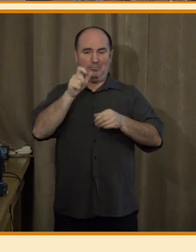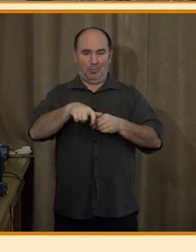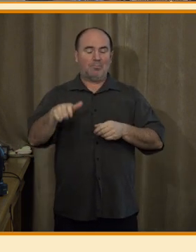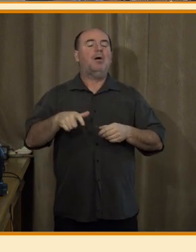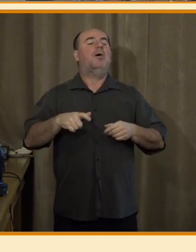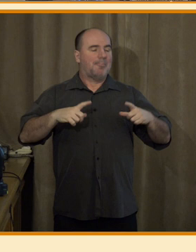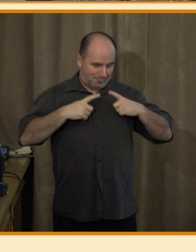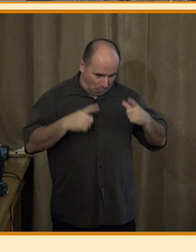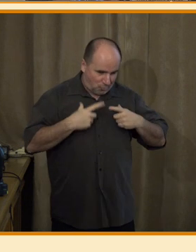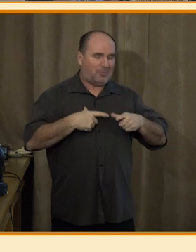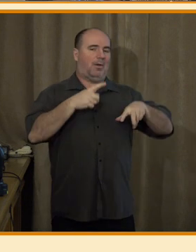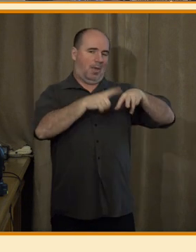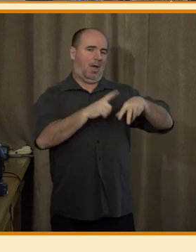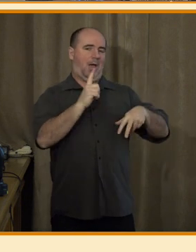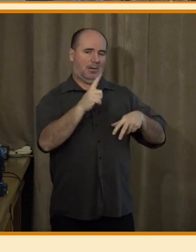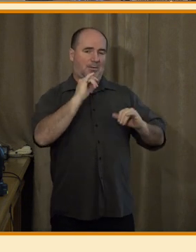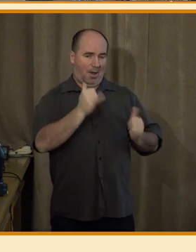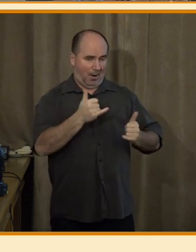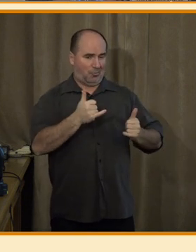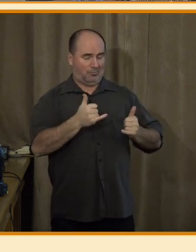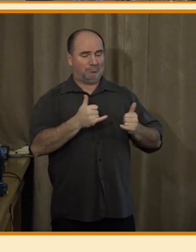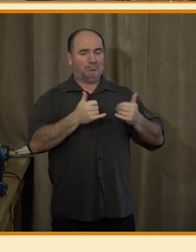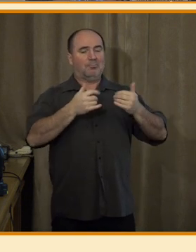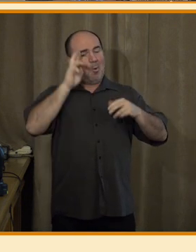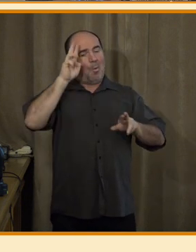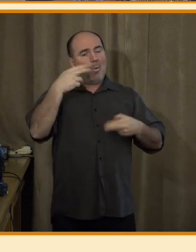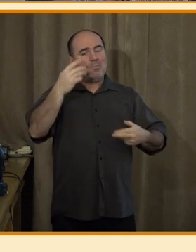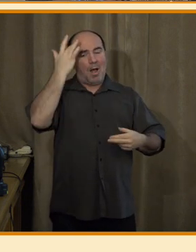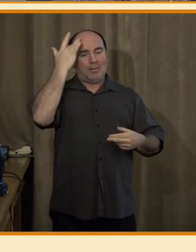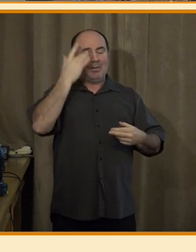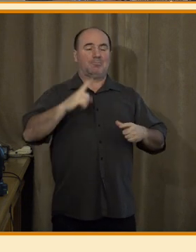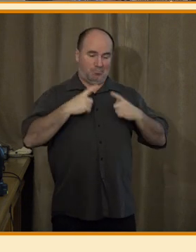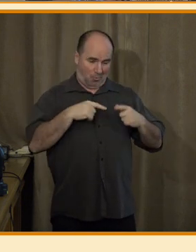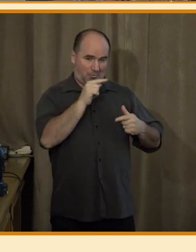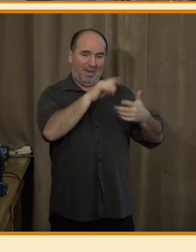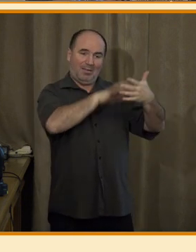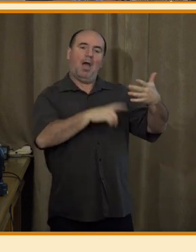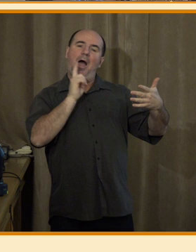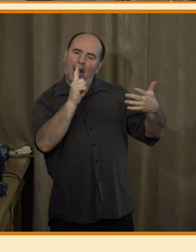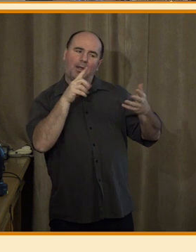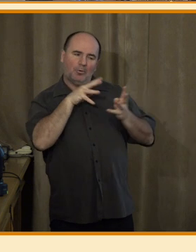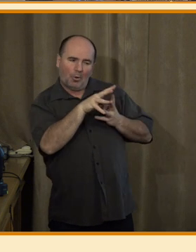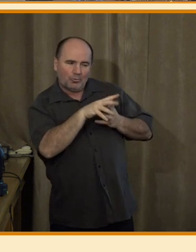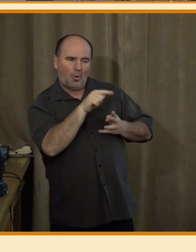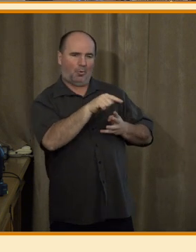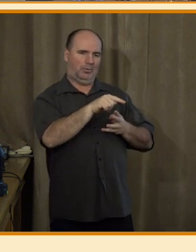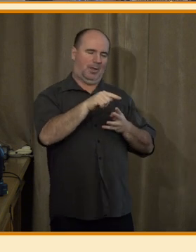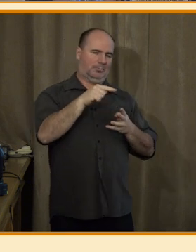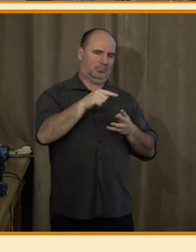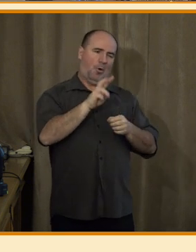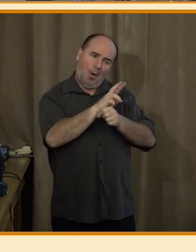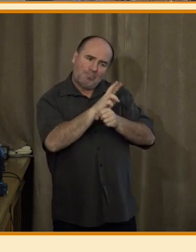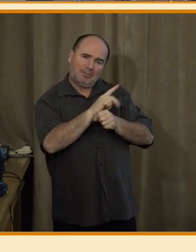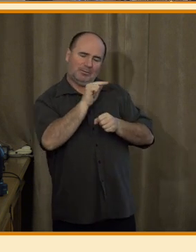Některé typy úkolů se snažíme vlastně otestovat i v rámci našeho redakčního systému,